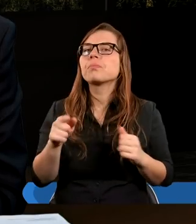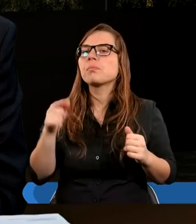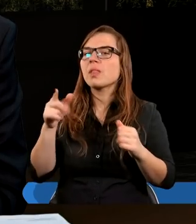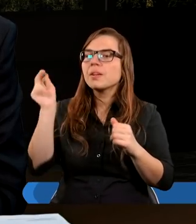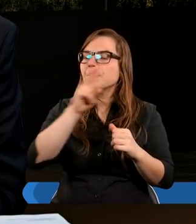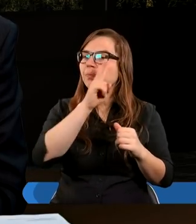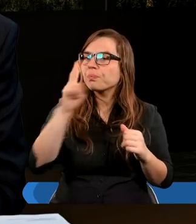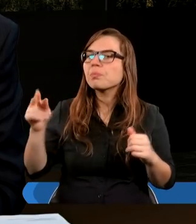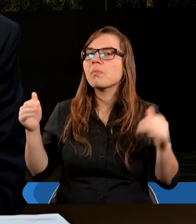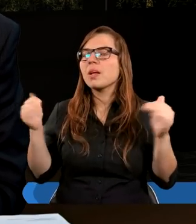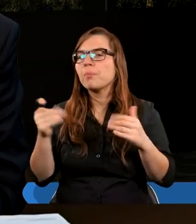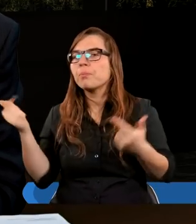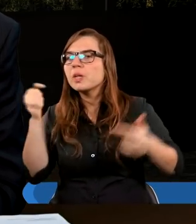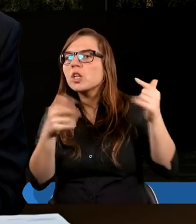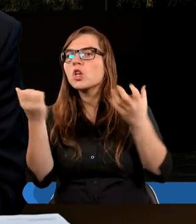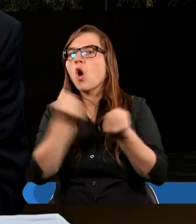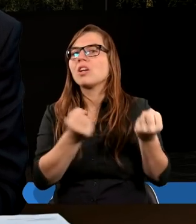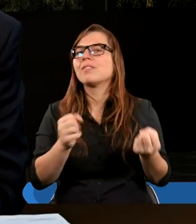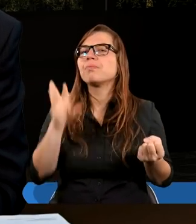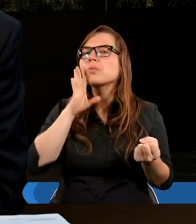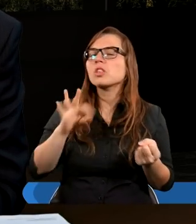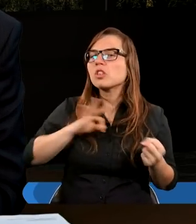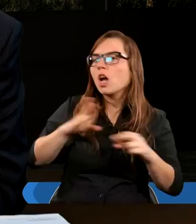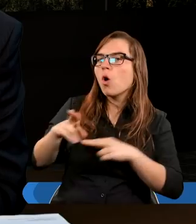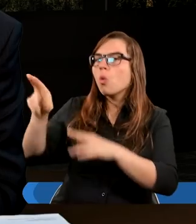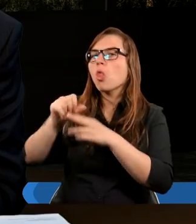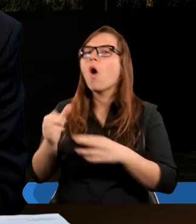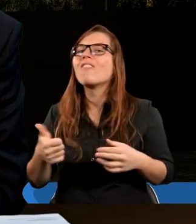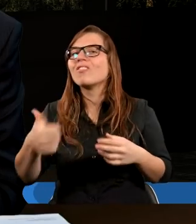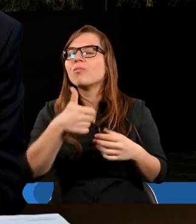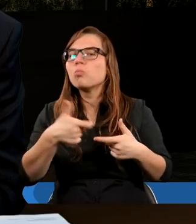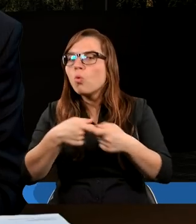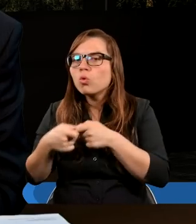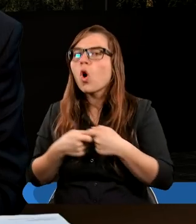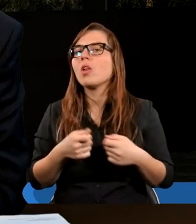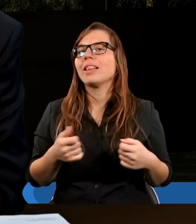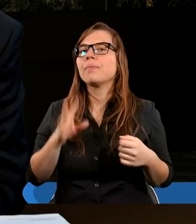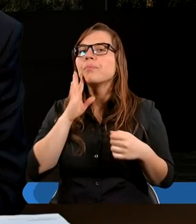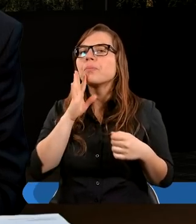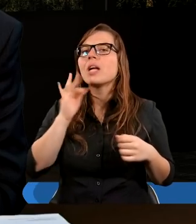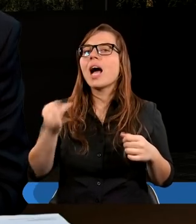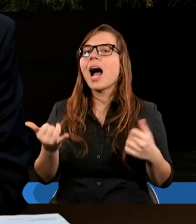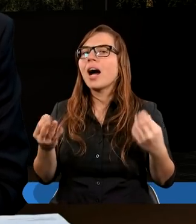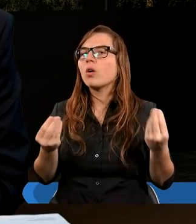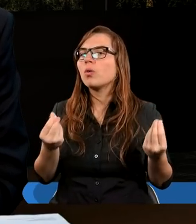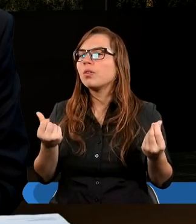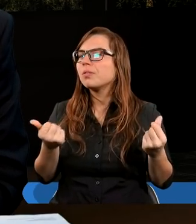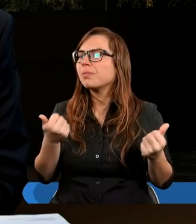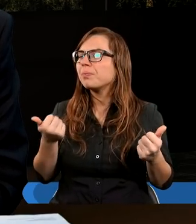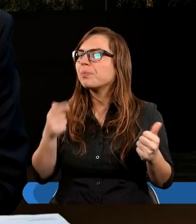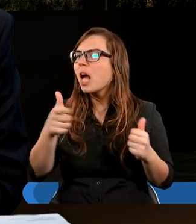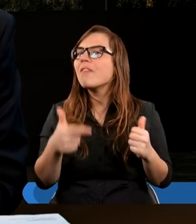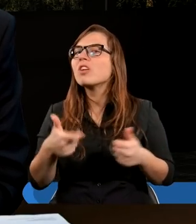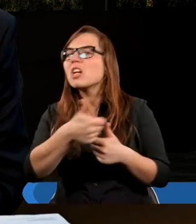powiedzieć, że każdy jakby przynosi swój udział w tej wspólnoty, jako pewna, jakby przynosi do tej